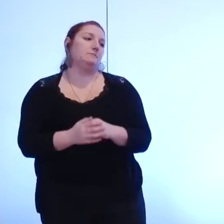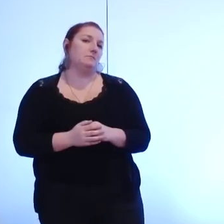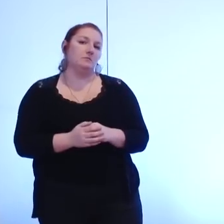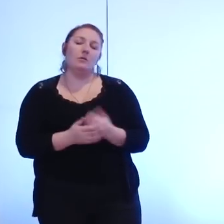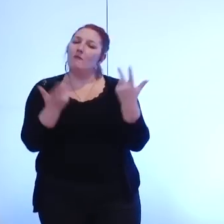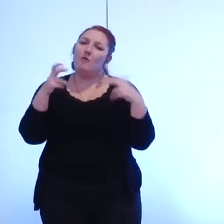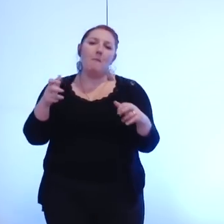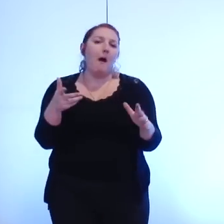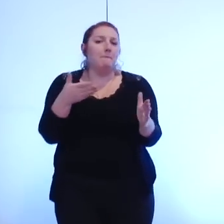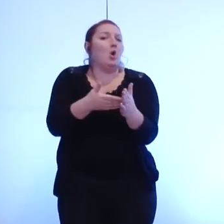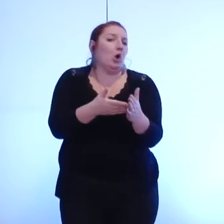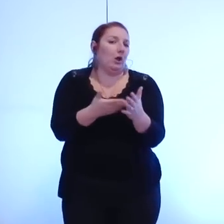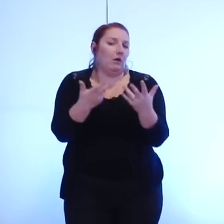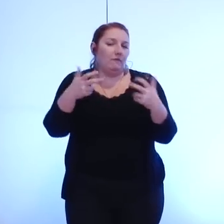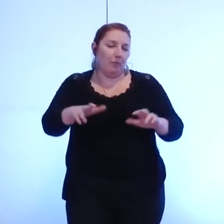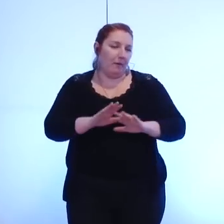merci monsieur